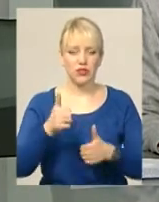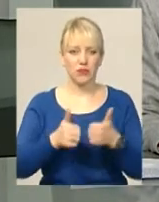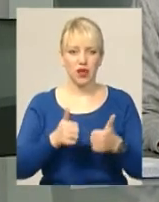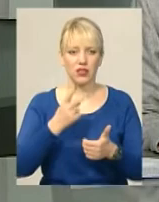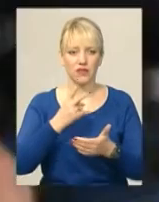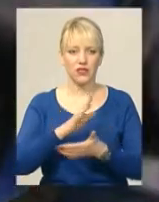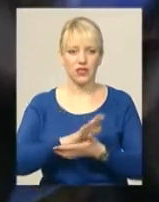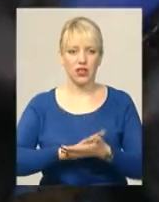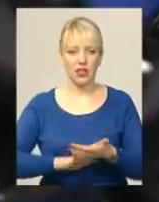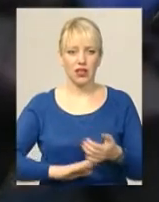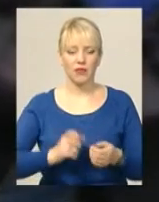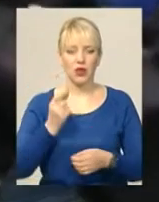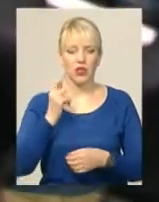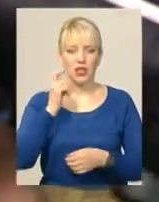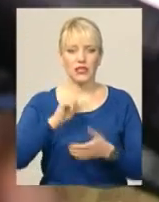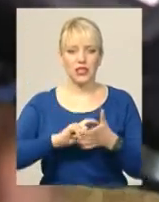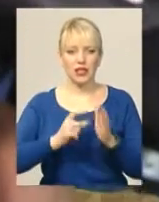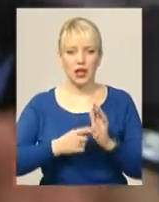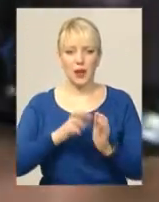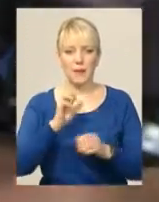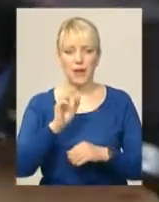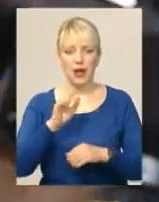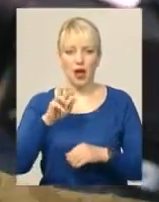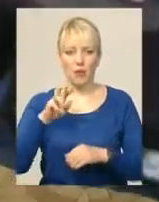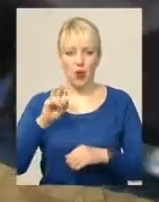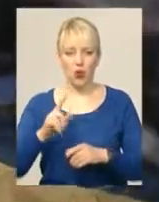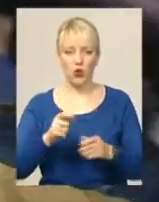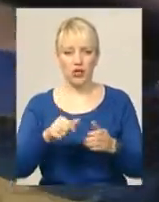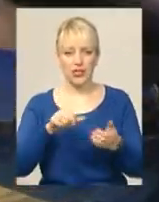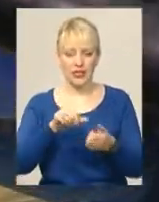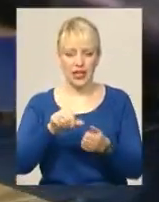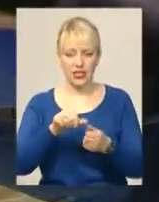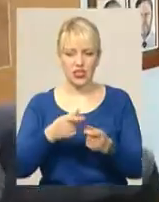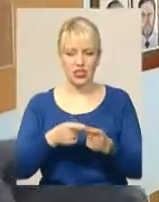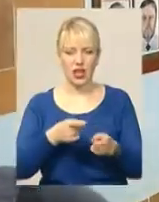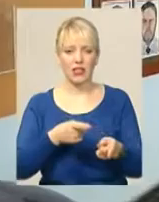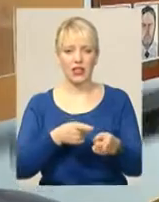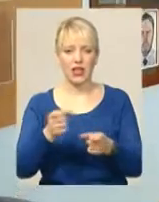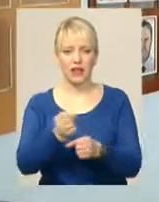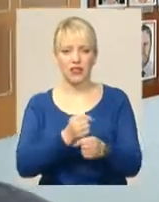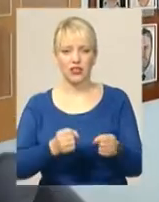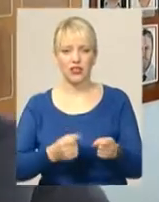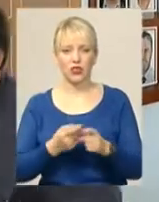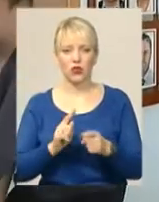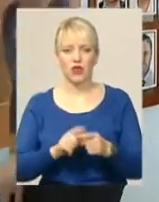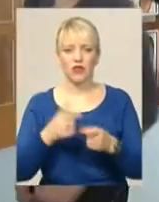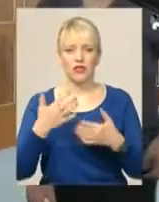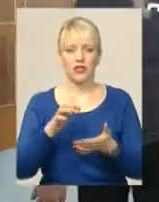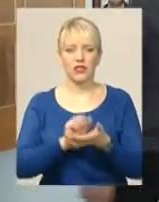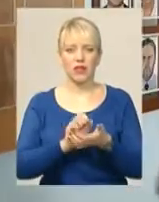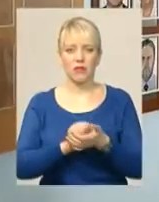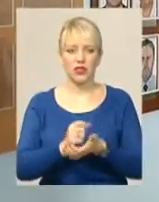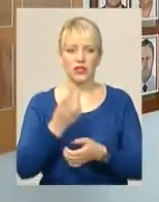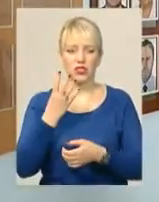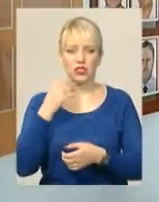сюжеті. 11-класник Денис Баблюк заряджає гвинтівку і цілить у рухому мішені. Кульовою стрільбою він займається 4 роки,